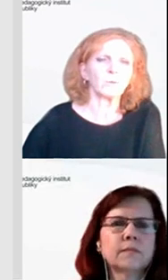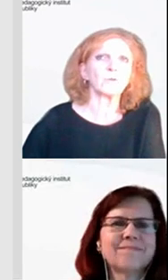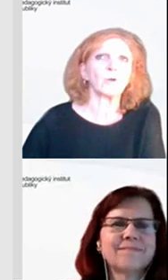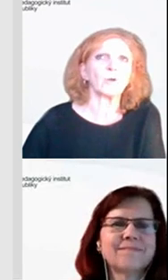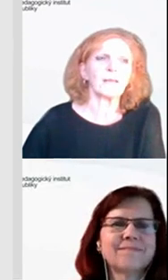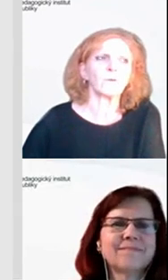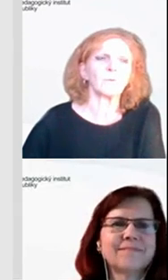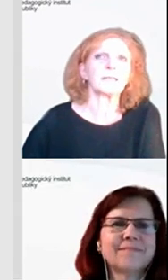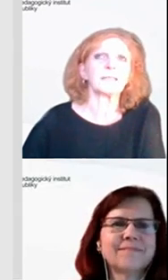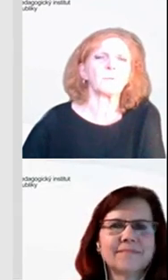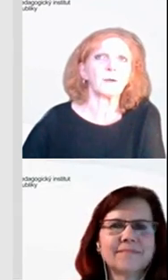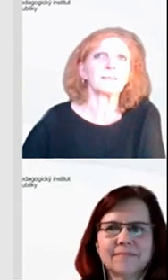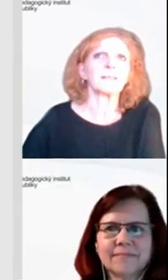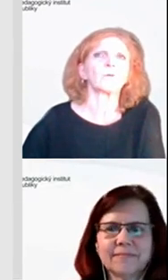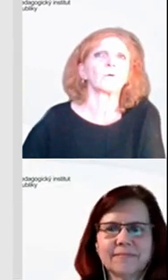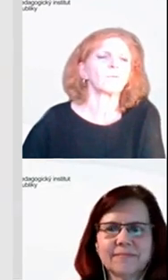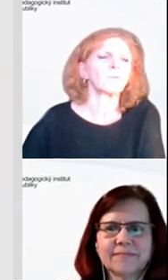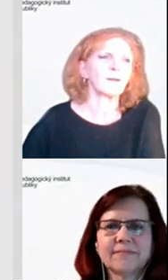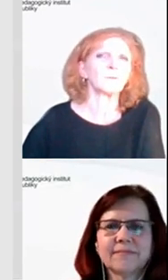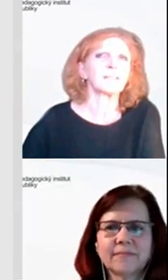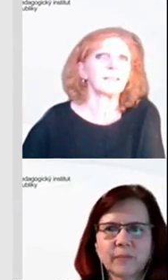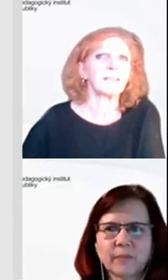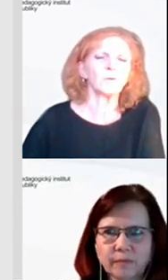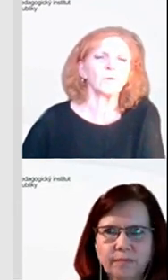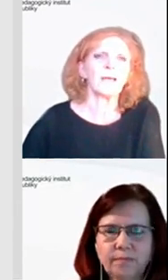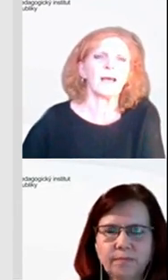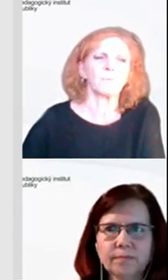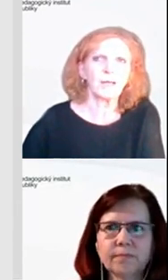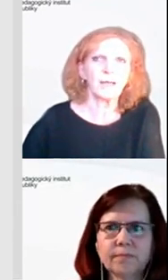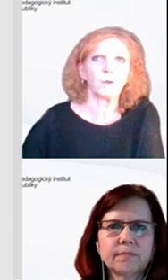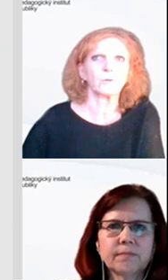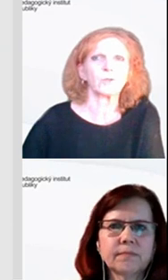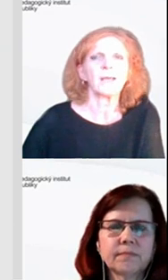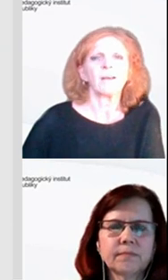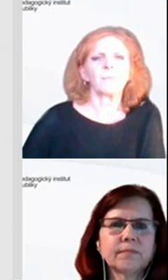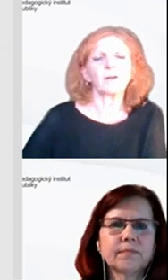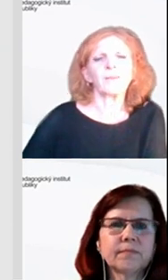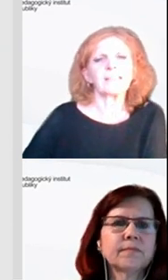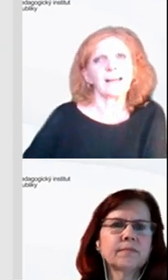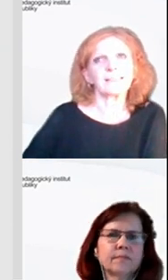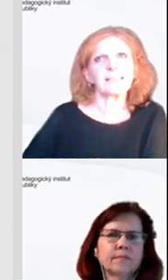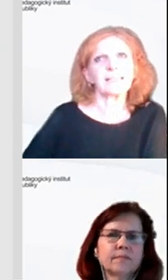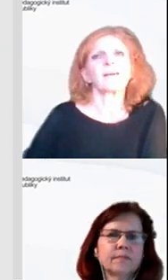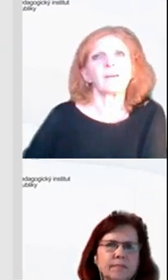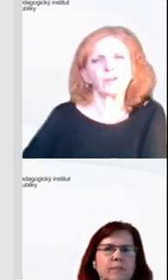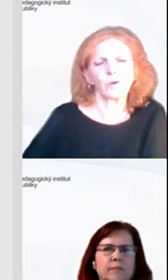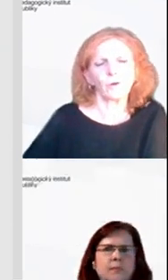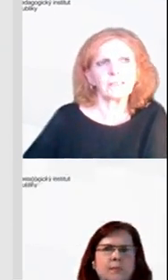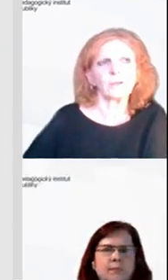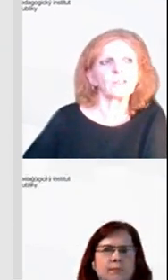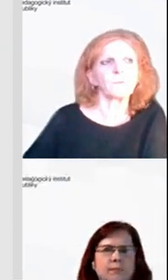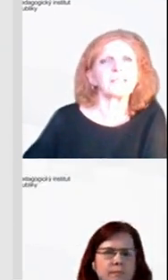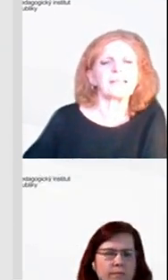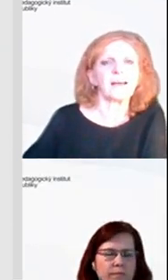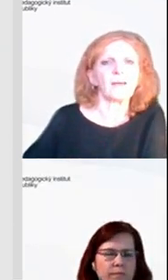tohohle tématu z nové informatiky zopakovat, je to celku teď jednoduché a možné, protože mailové schránce vaší